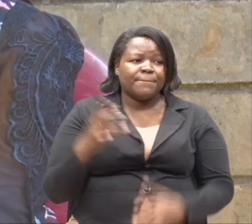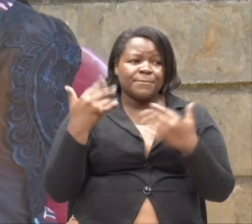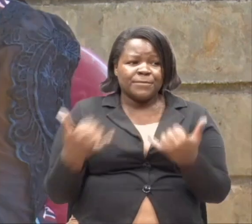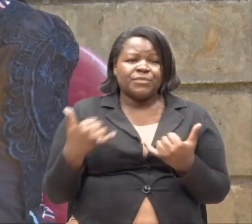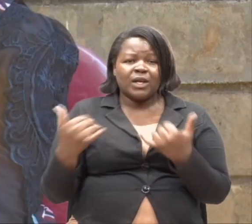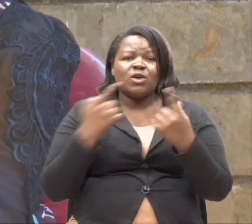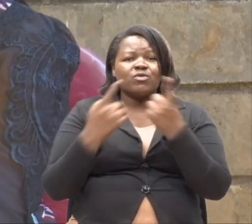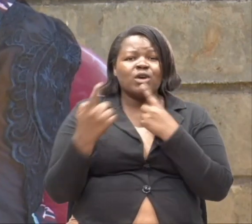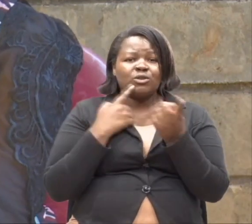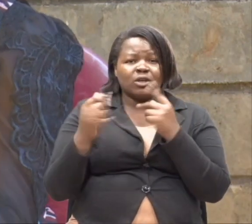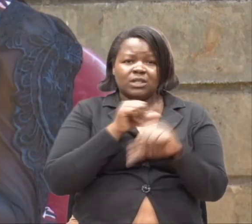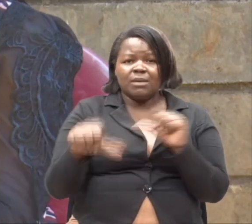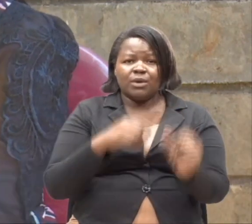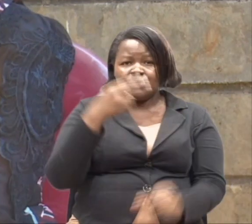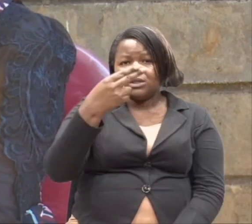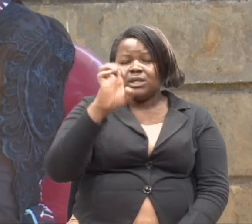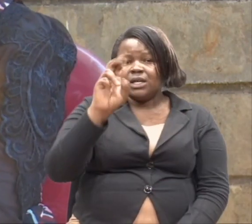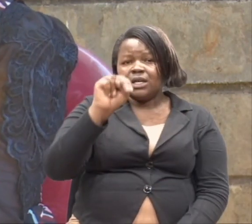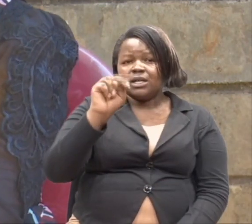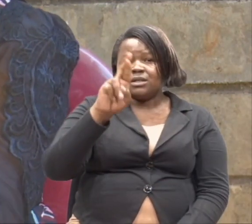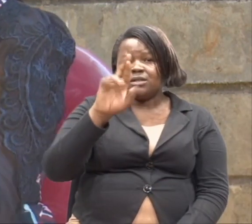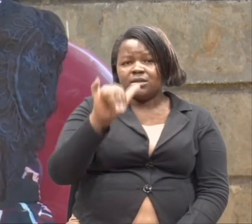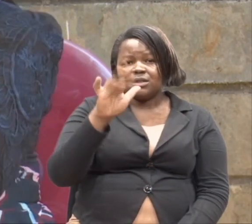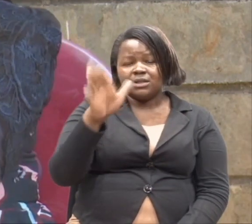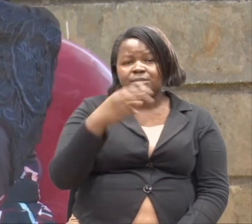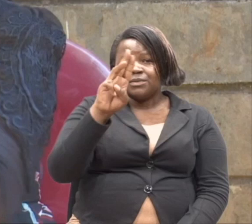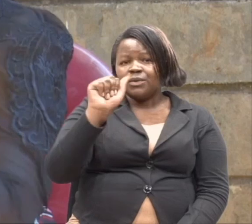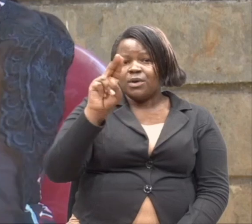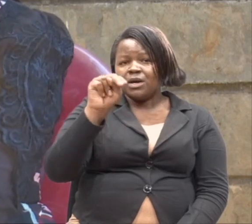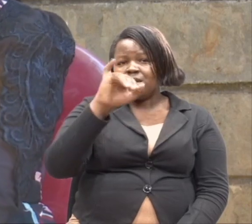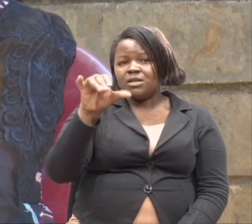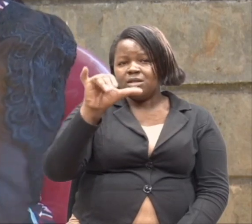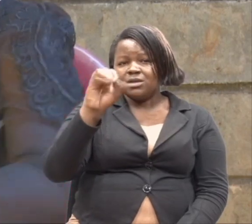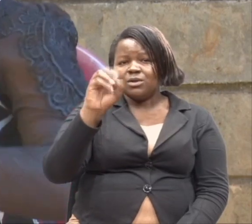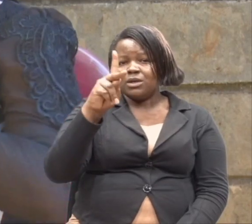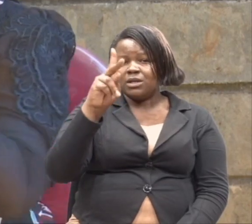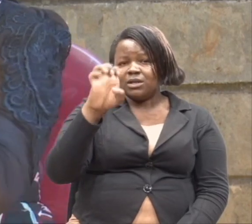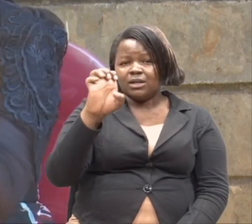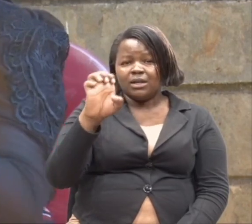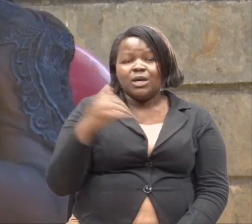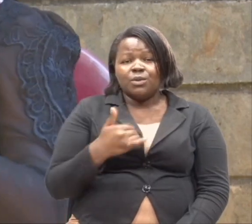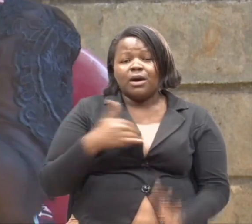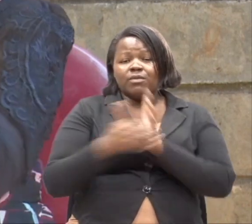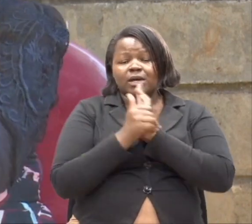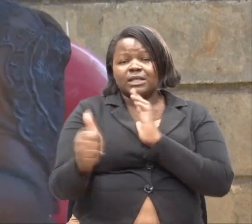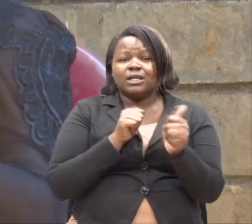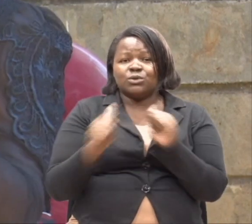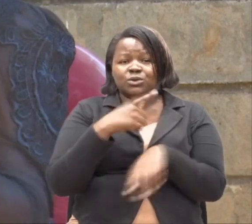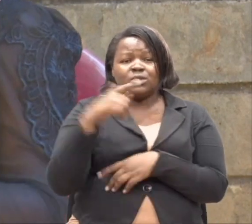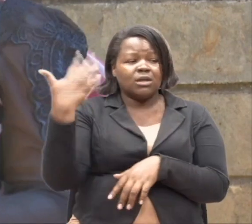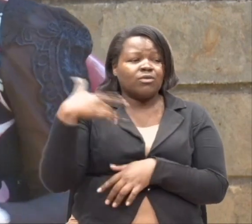Umetaja endu wanyoike. Umetaja wali wale maavu. Kuna hile talanta ya kualisi. Kuma kuna kile kitu wa macho